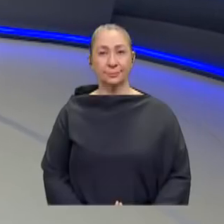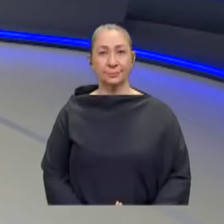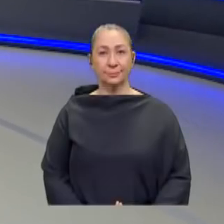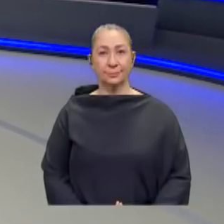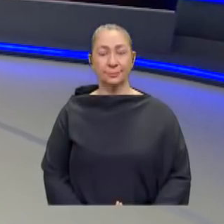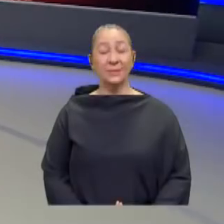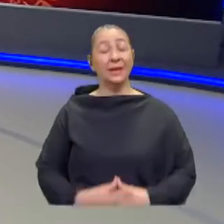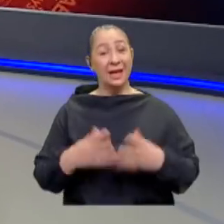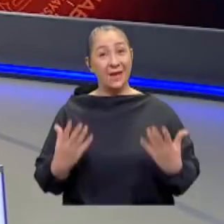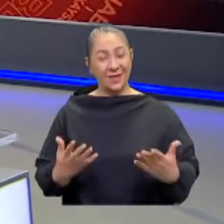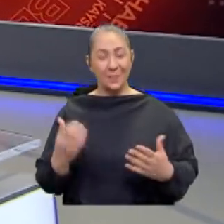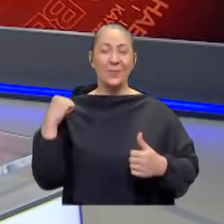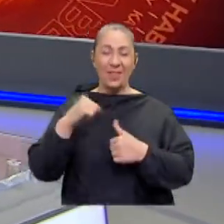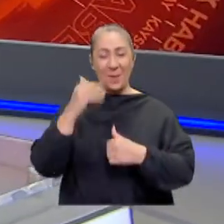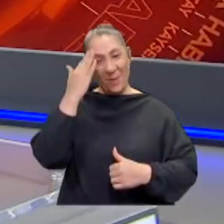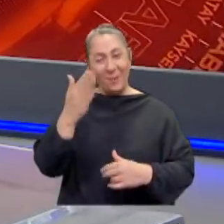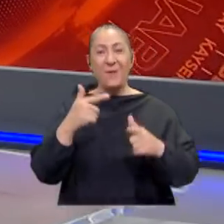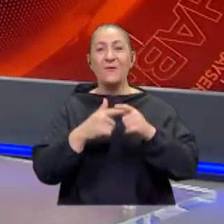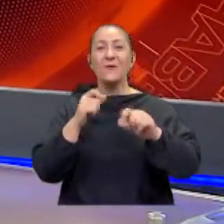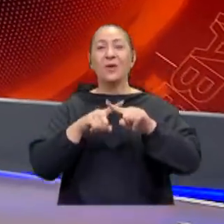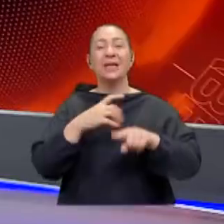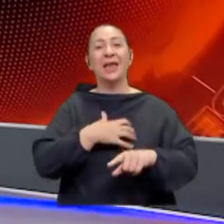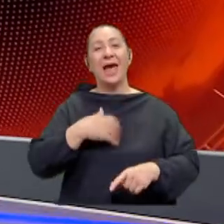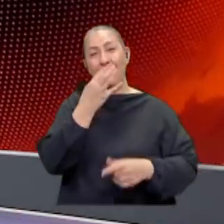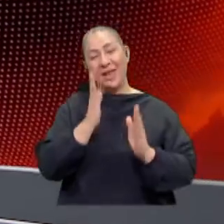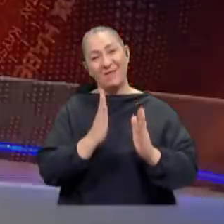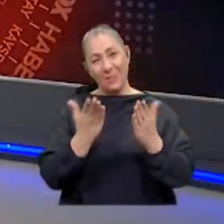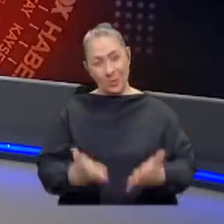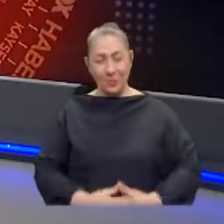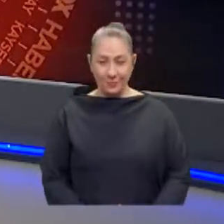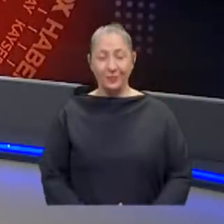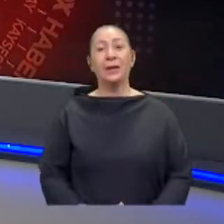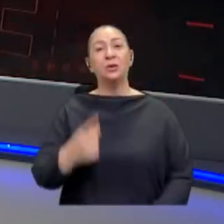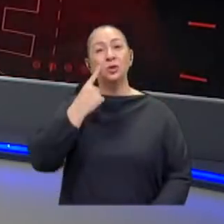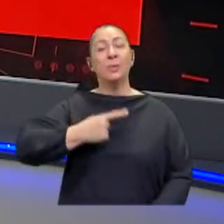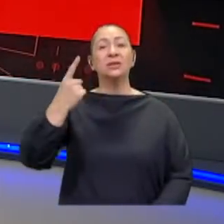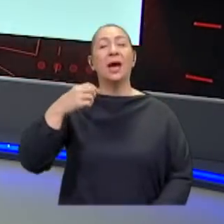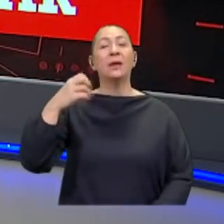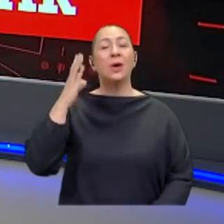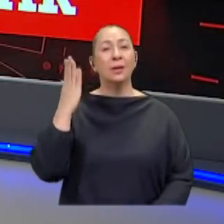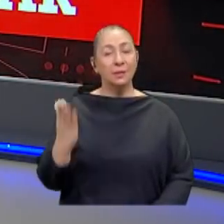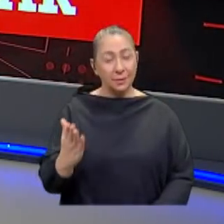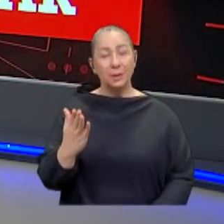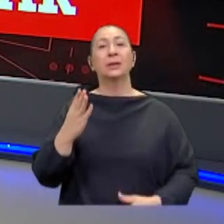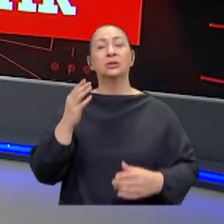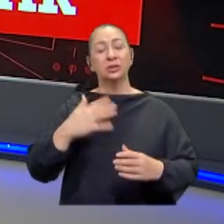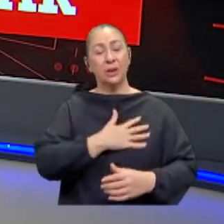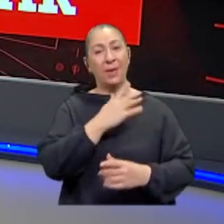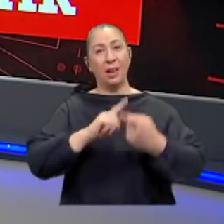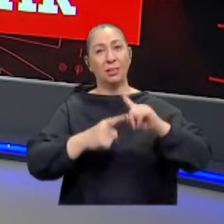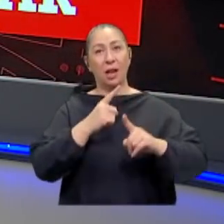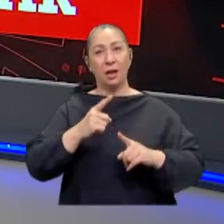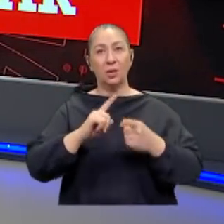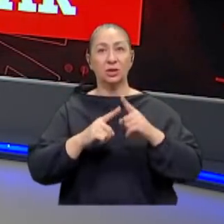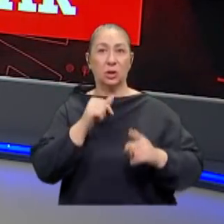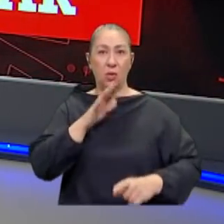Efendim yeniden merhaba, Fox Anahaber devam ediyor. Cumhurbaşkanı Erdoğan, CHP lideri Kemal Kılıçdaroğlu